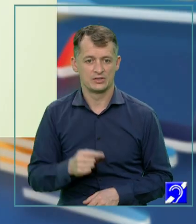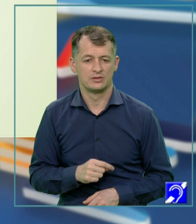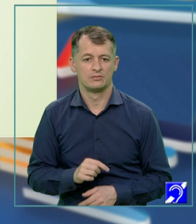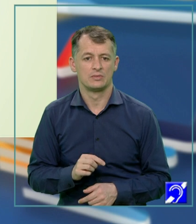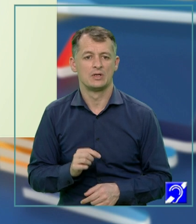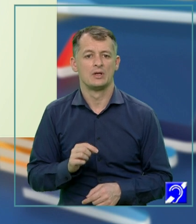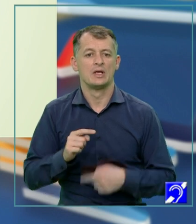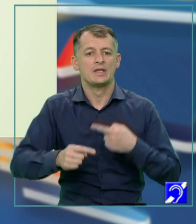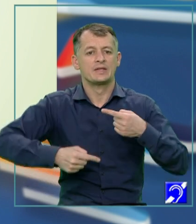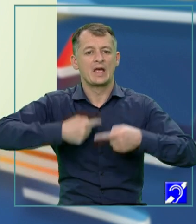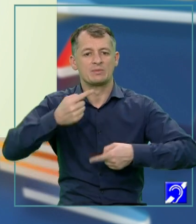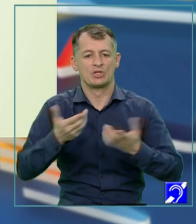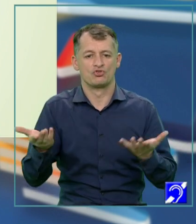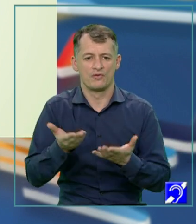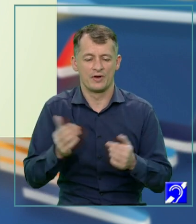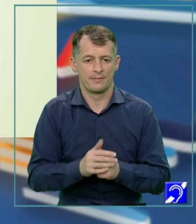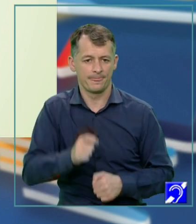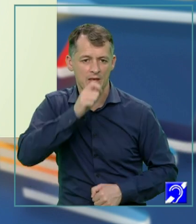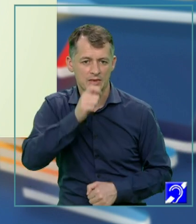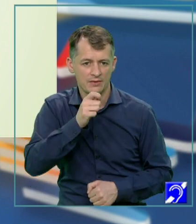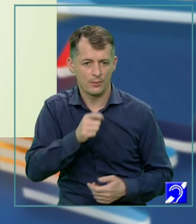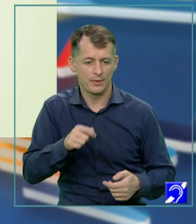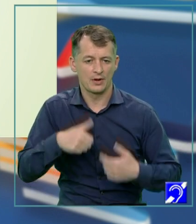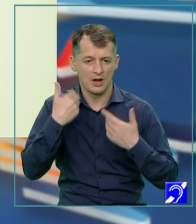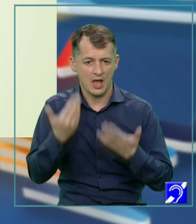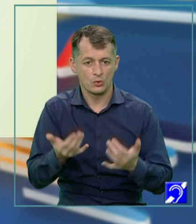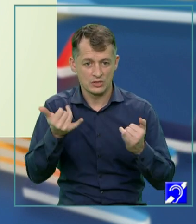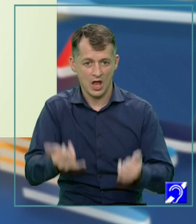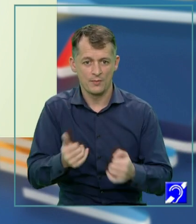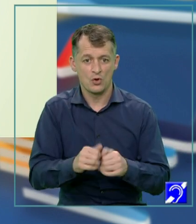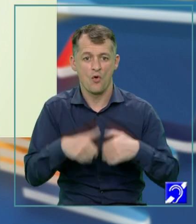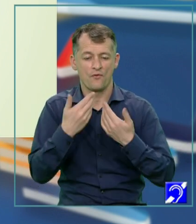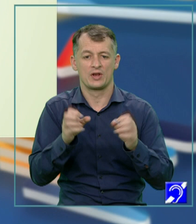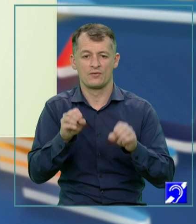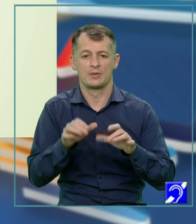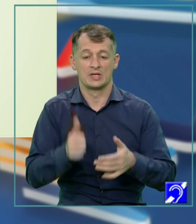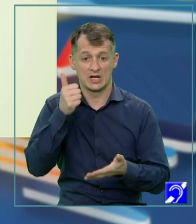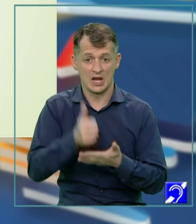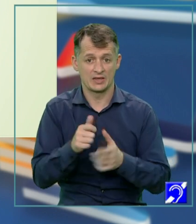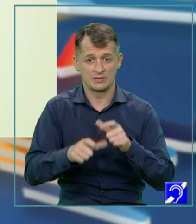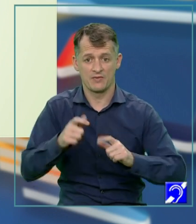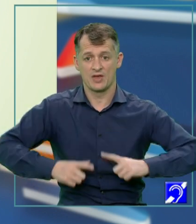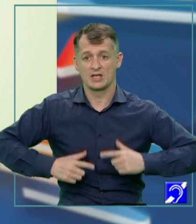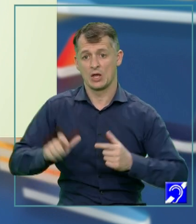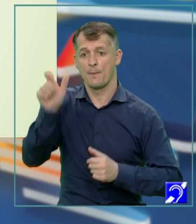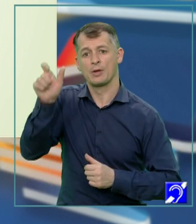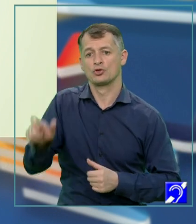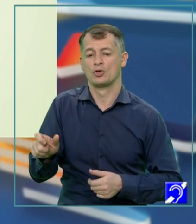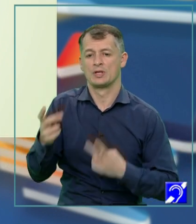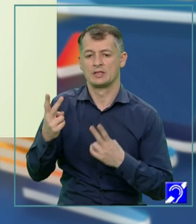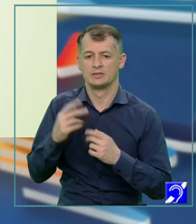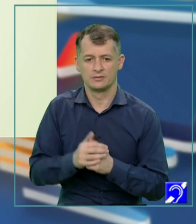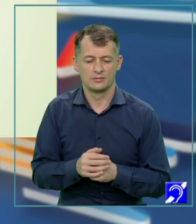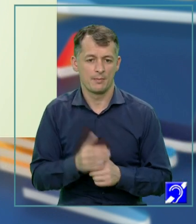transmite ceva. Cel puțin interviul pe care vi l-am adus eu oferă informații reale despre viața unei personalități. În cazul nostru,